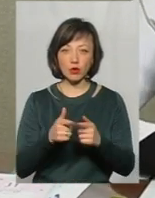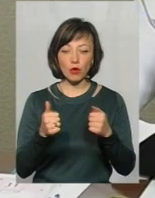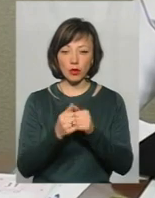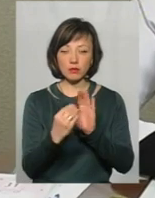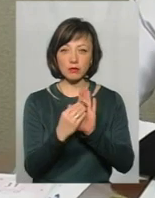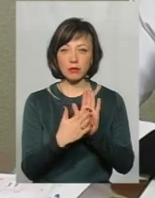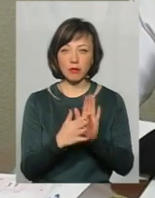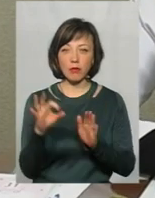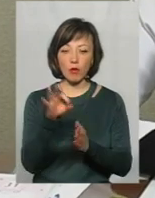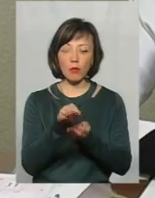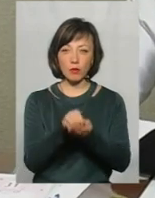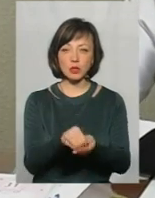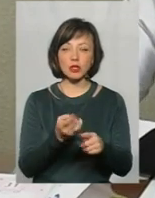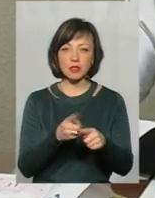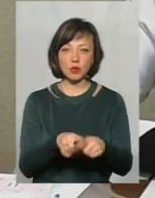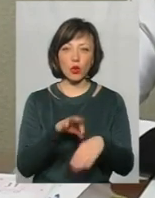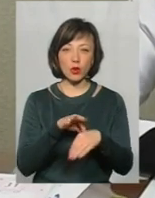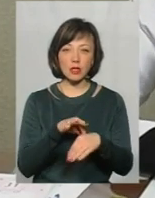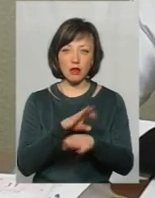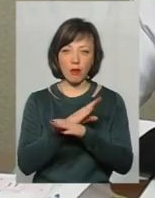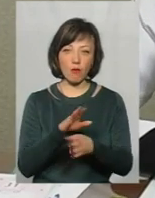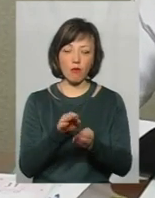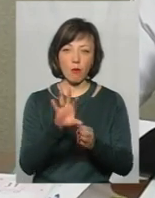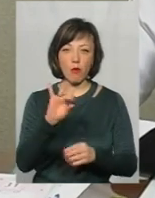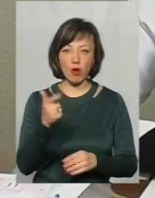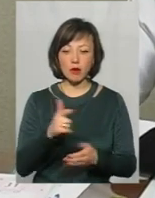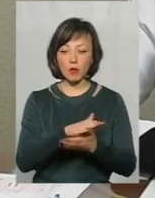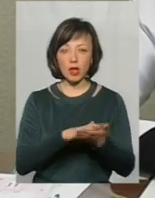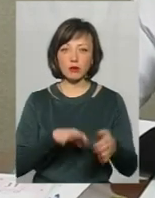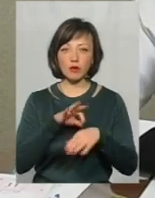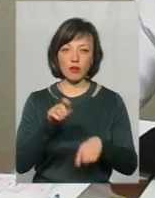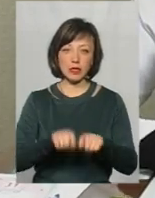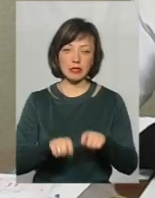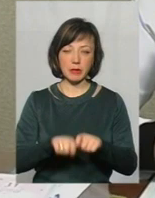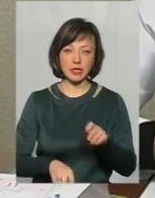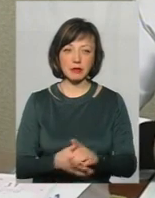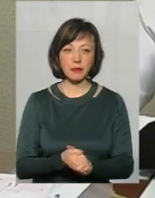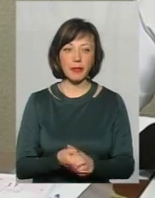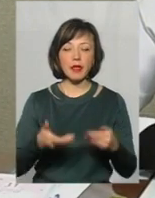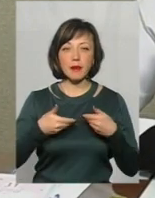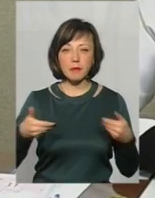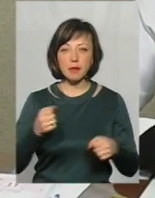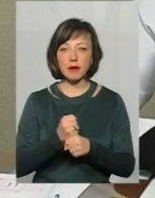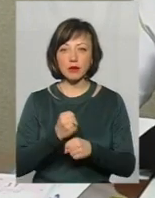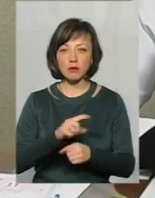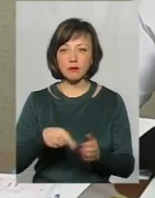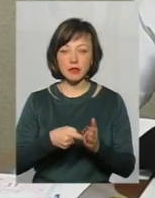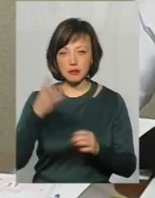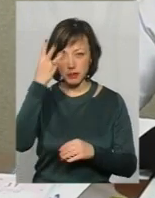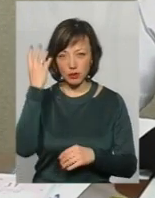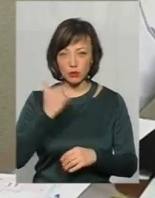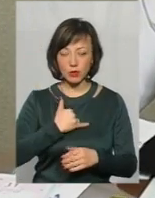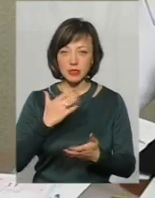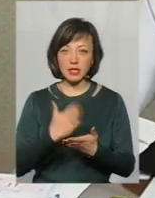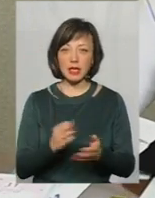про поміщення даного тіла в морг з подальшим проведенням експертизи. Ми працюємо в місті Хмельницькому і у нас є